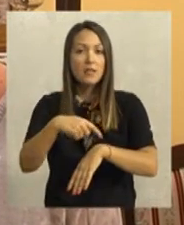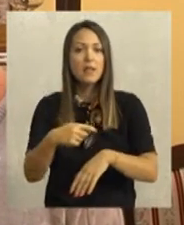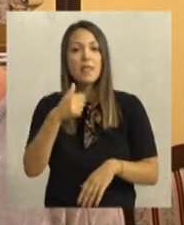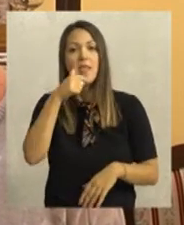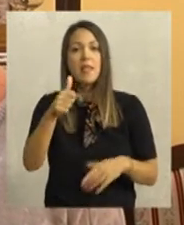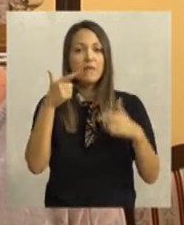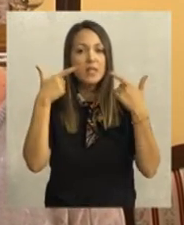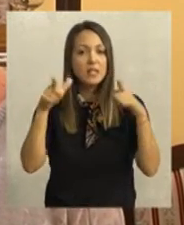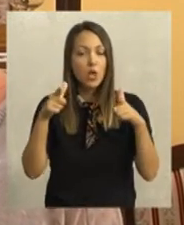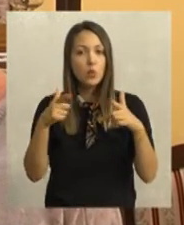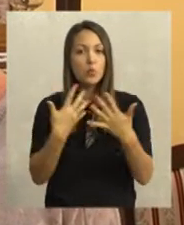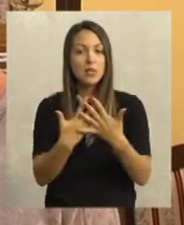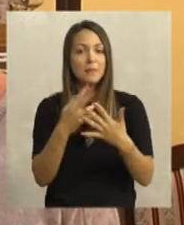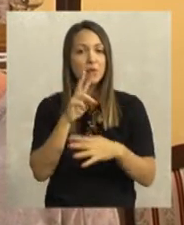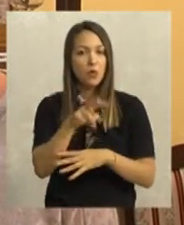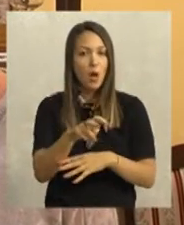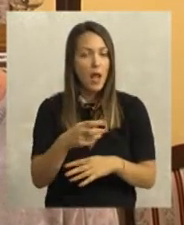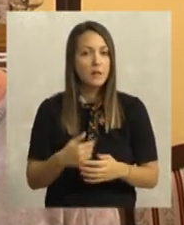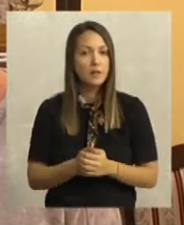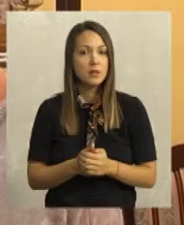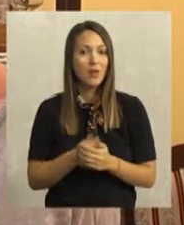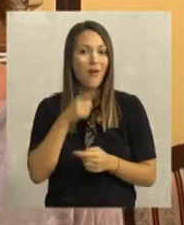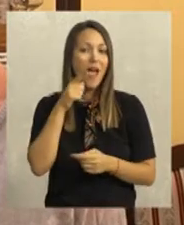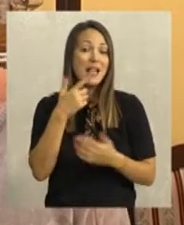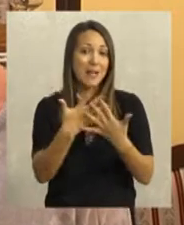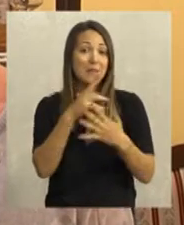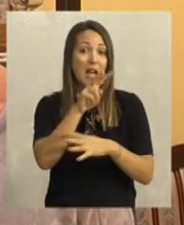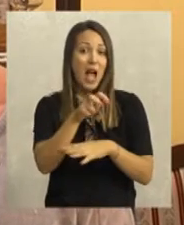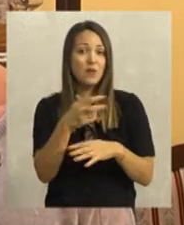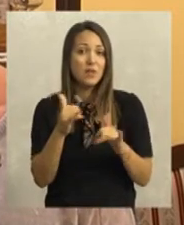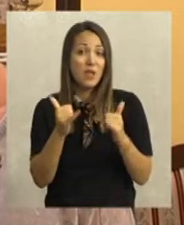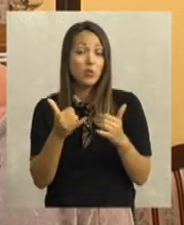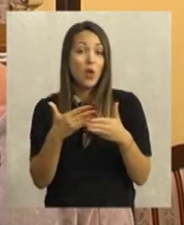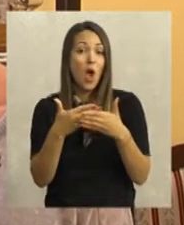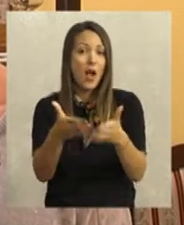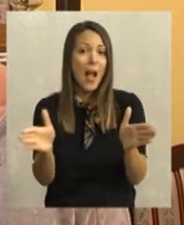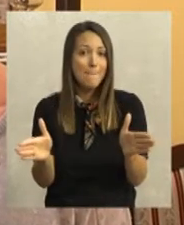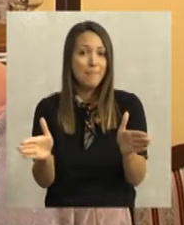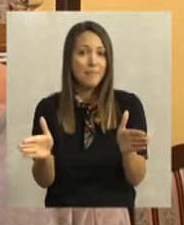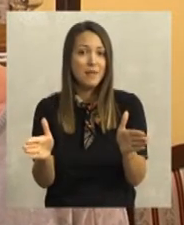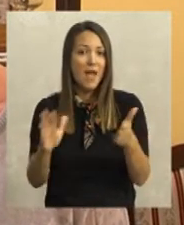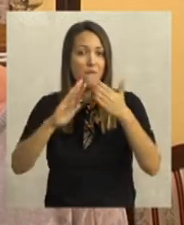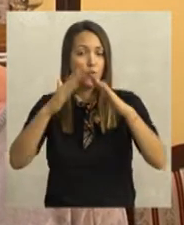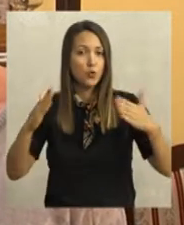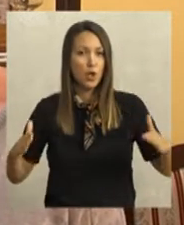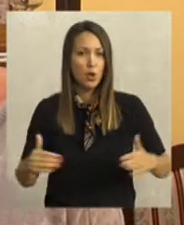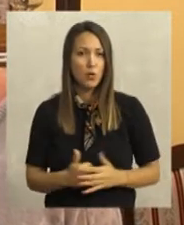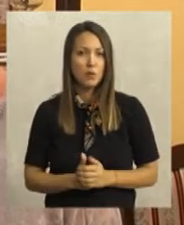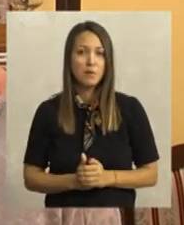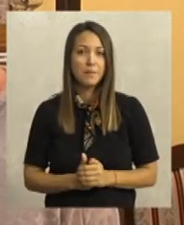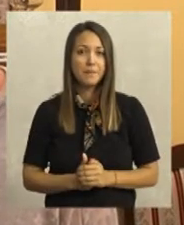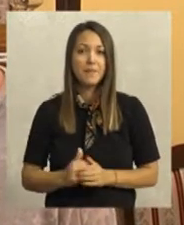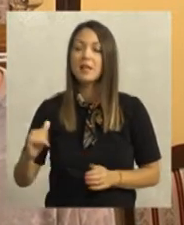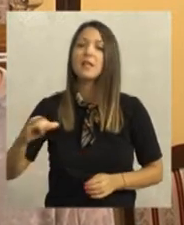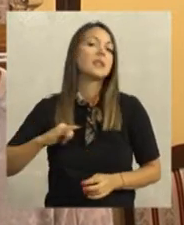ili na jedan dnevni izgled u stranske Karlovce, koji su negde i kapija upravo te naše Fruške gore, koju sam pomenula.